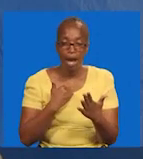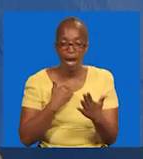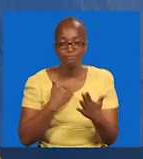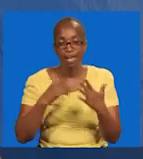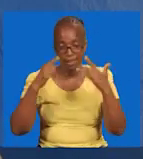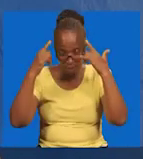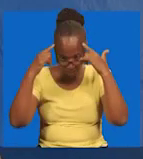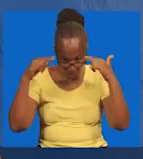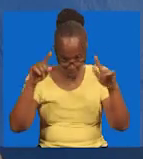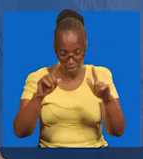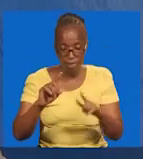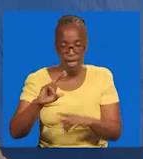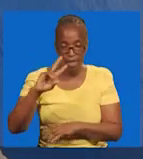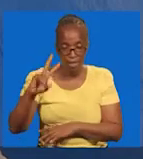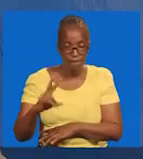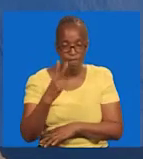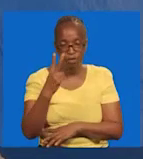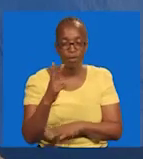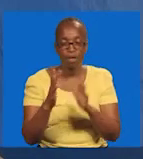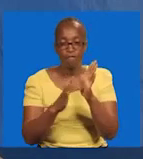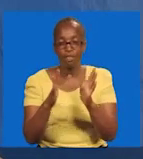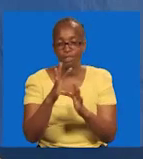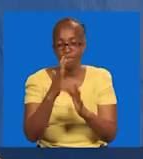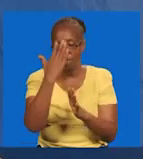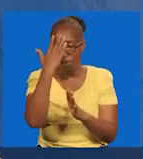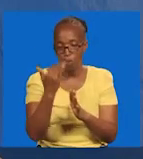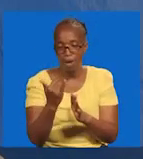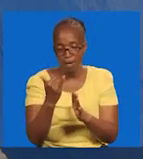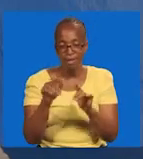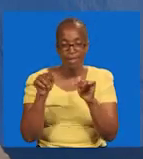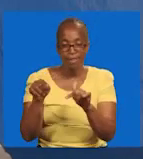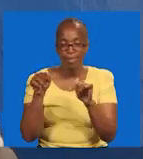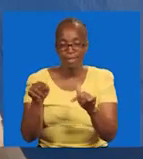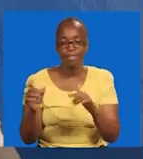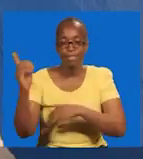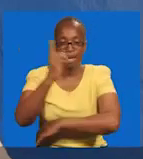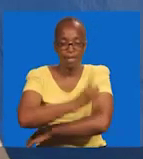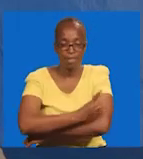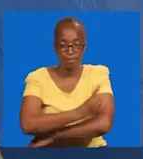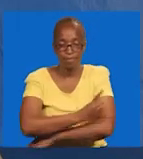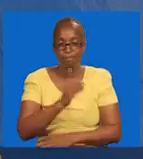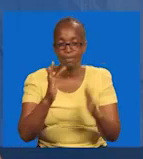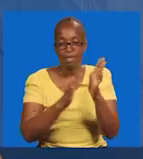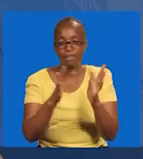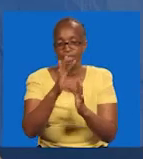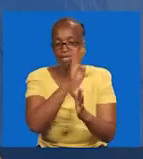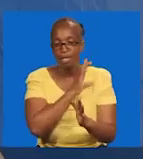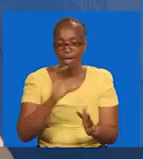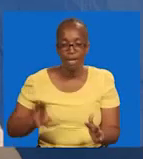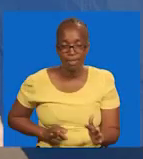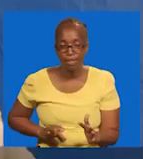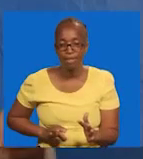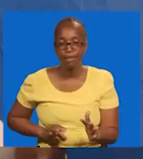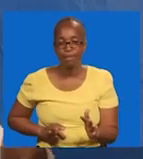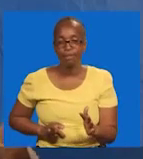ushindi mkubwa. Maana ni sikuili ambayo, Yesu Kristo, aliweza